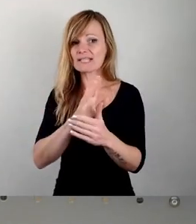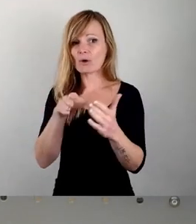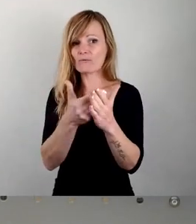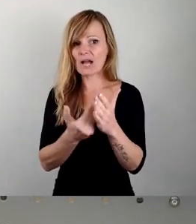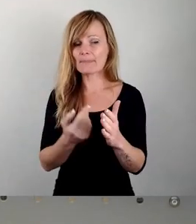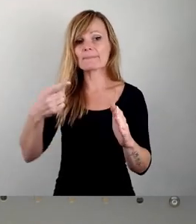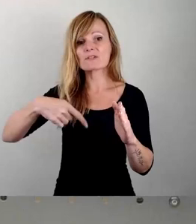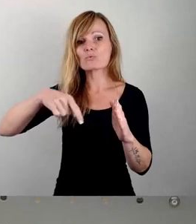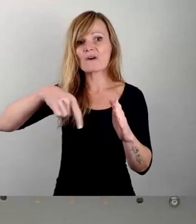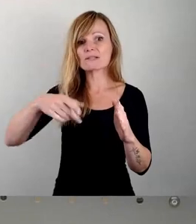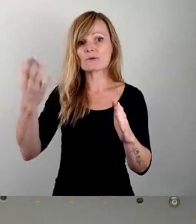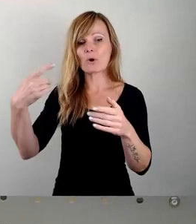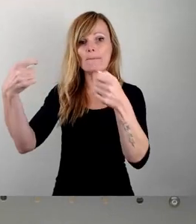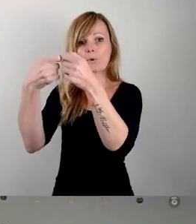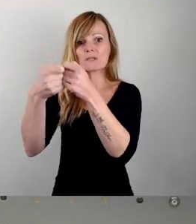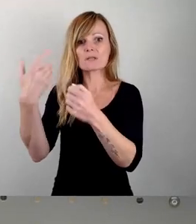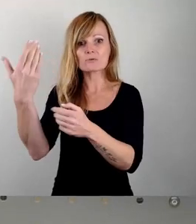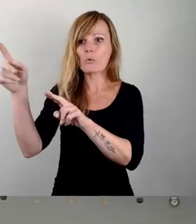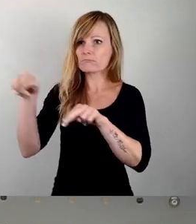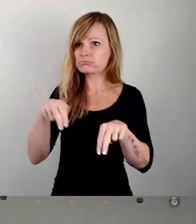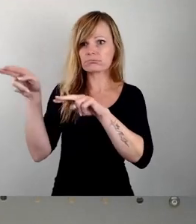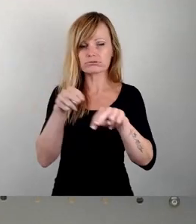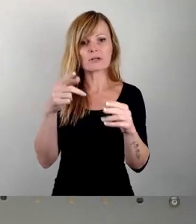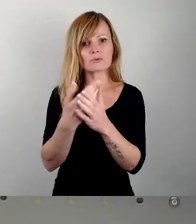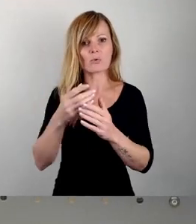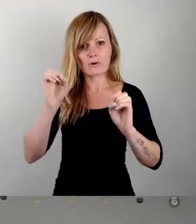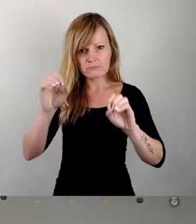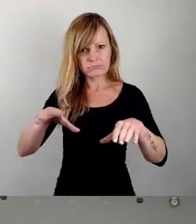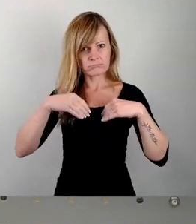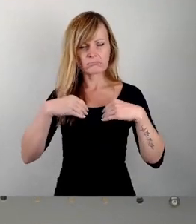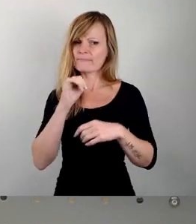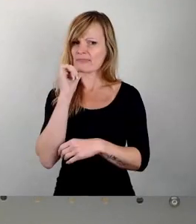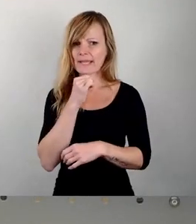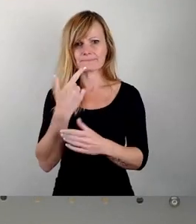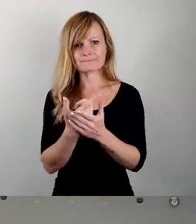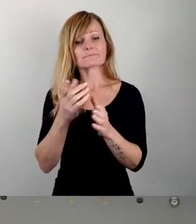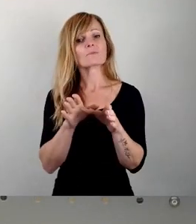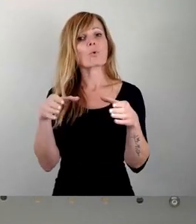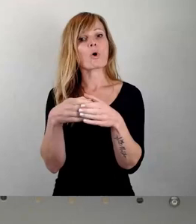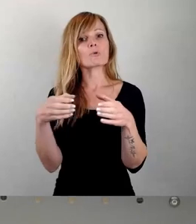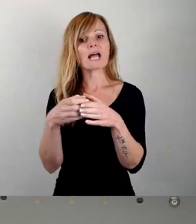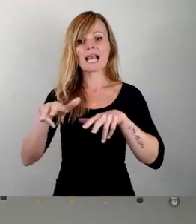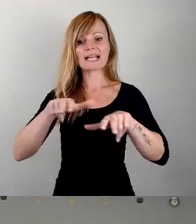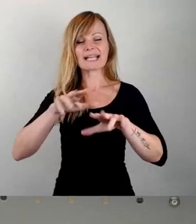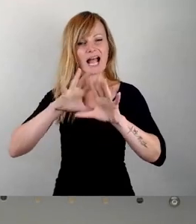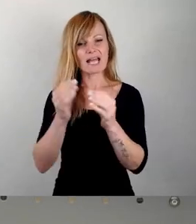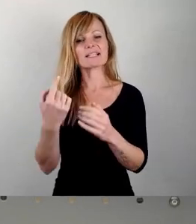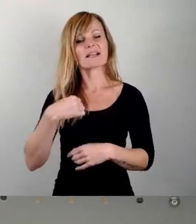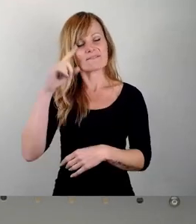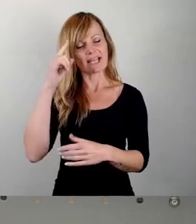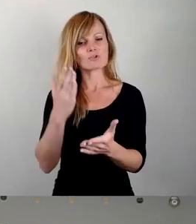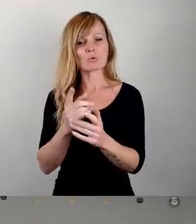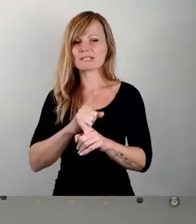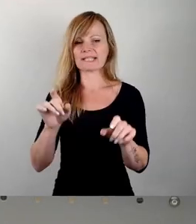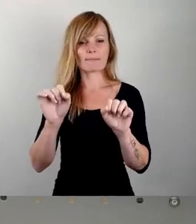dabei sollten wir es nicht belassen. Das wiederum ist nicht in der Gänze kommunal zu regeln. Das wissen wir, aber die Instrumente unserer